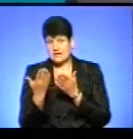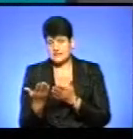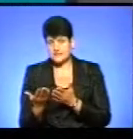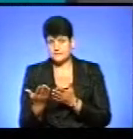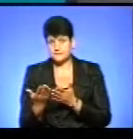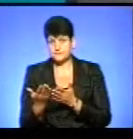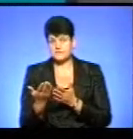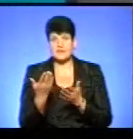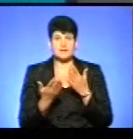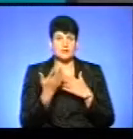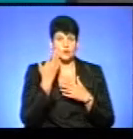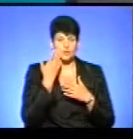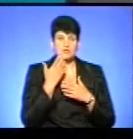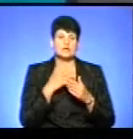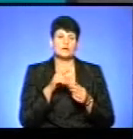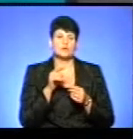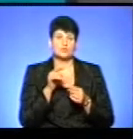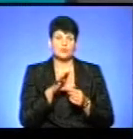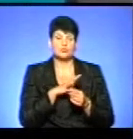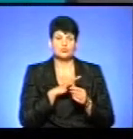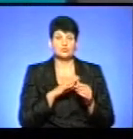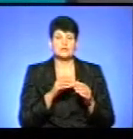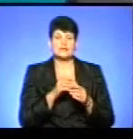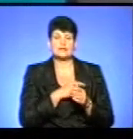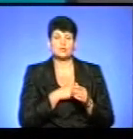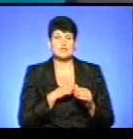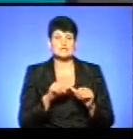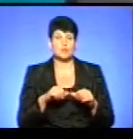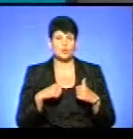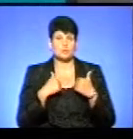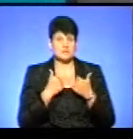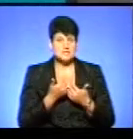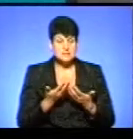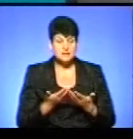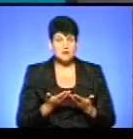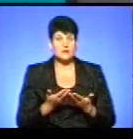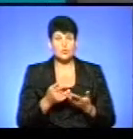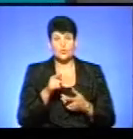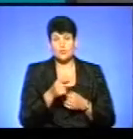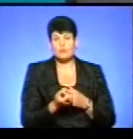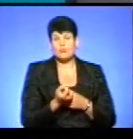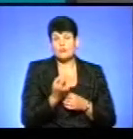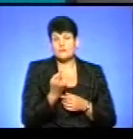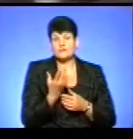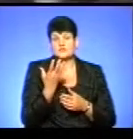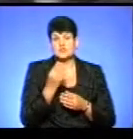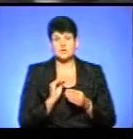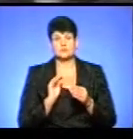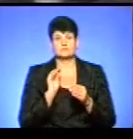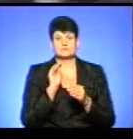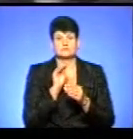Однак, коли він прийшов, власне, депутатську комісію, у ньому появився додатковий підпункт,